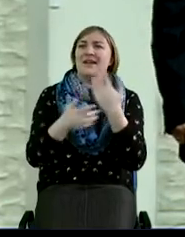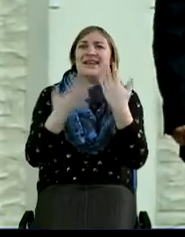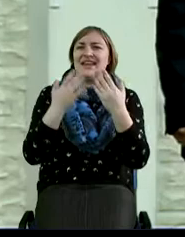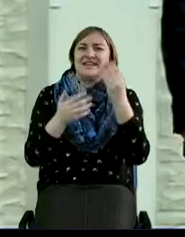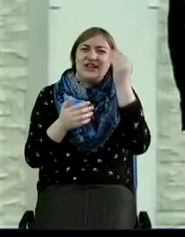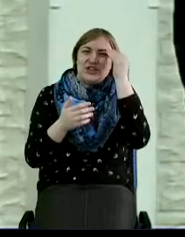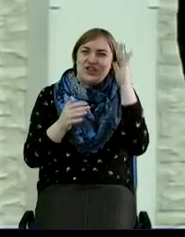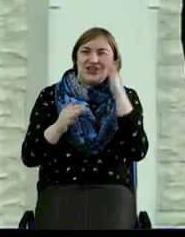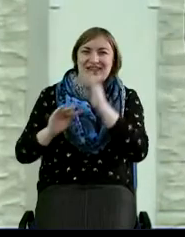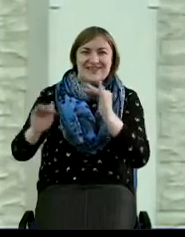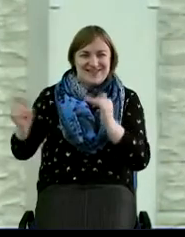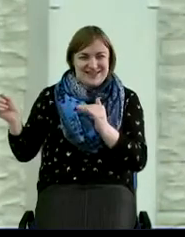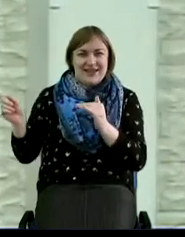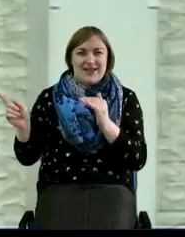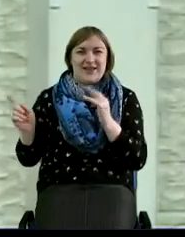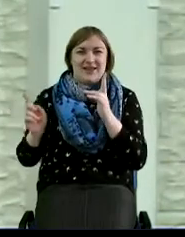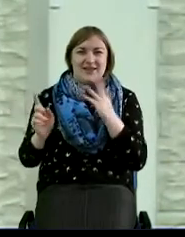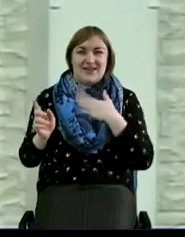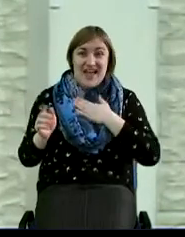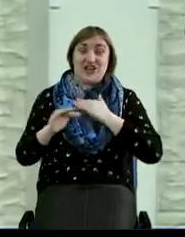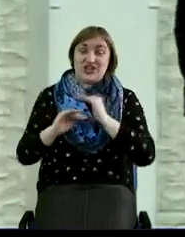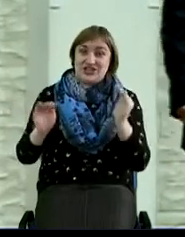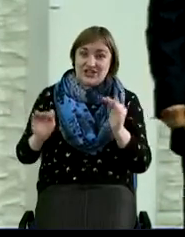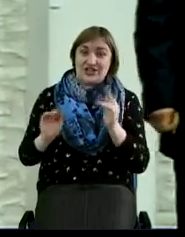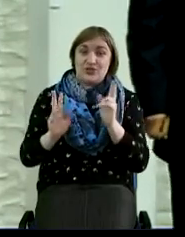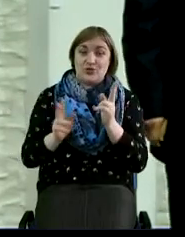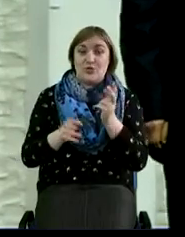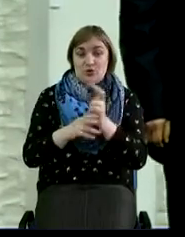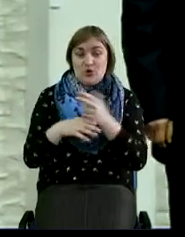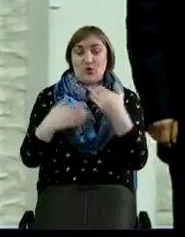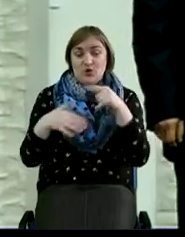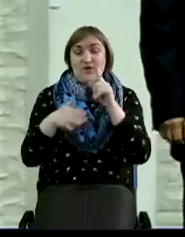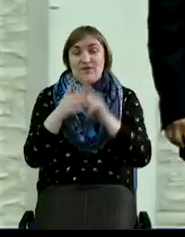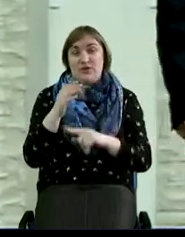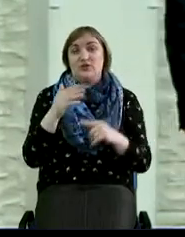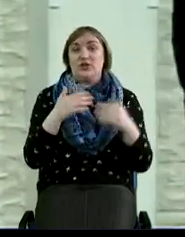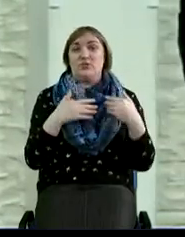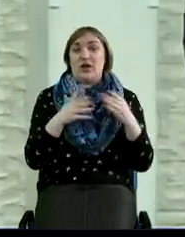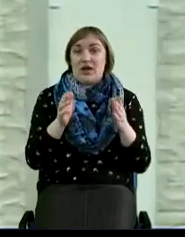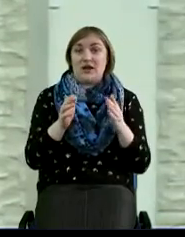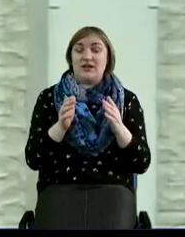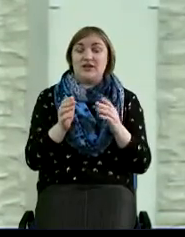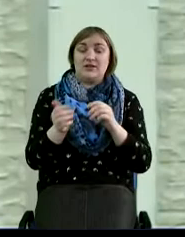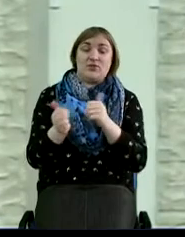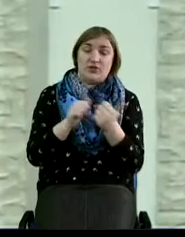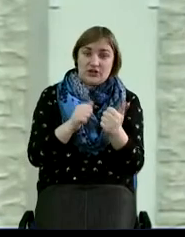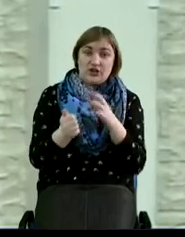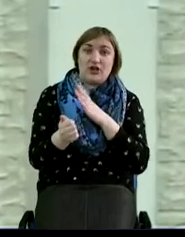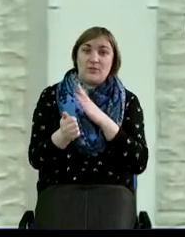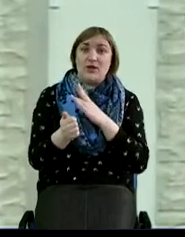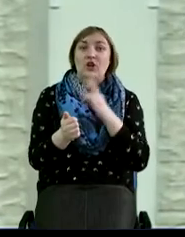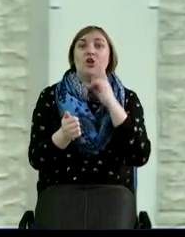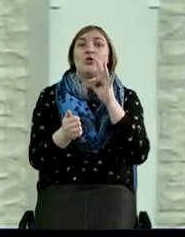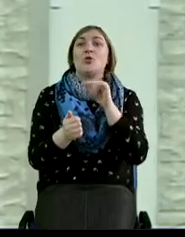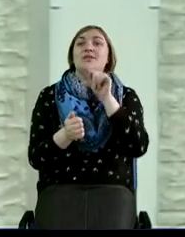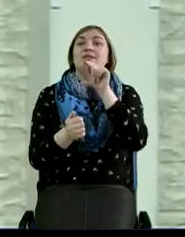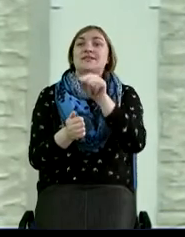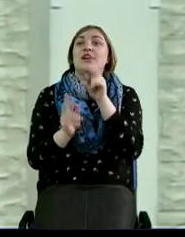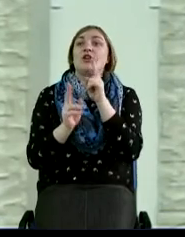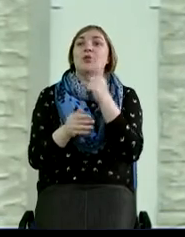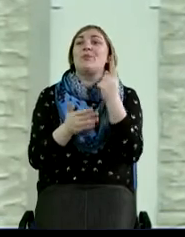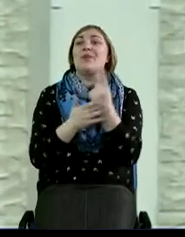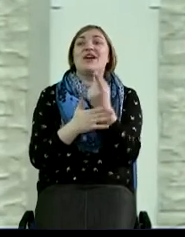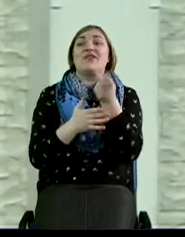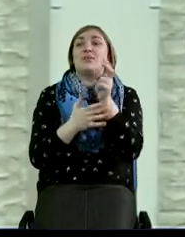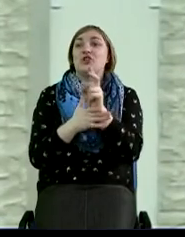считать наших детей, я имею в виду, уже наши дети, которые пришли, они уже верующие, покаялись, приняли водное крещение. Но те, которые пришли